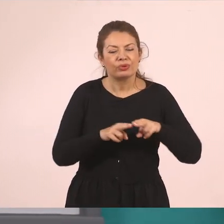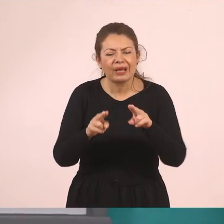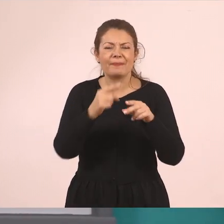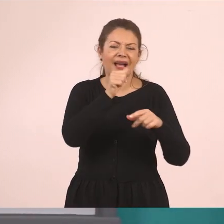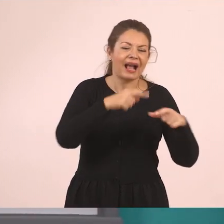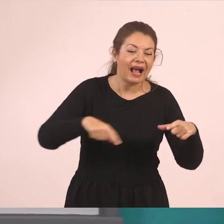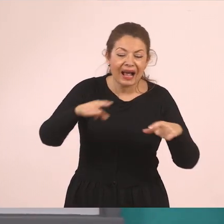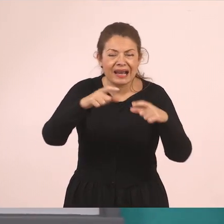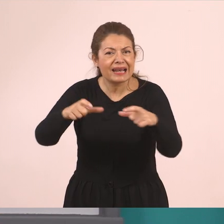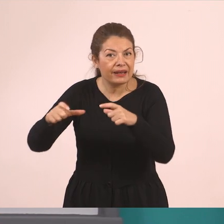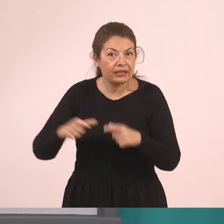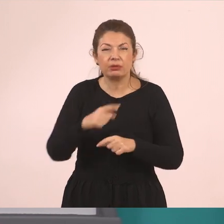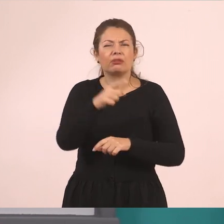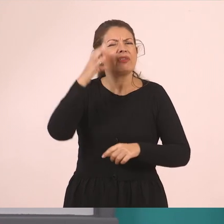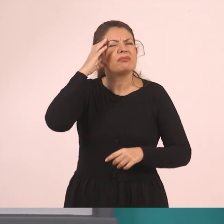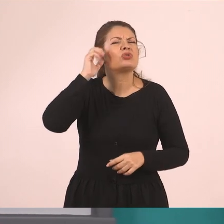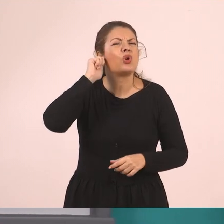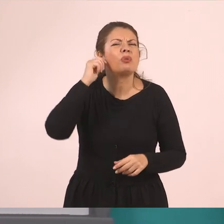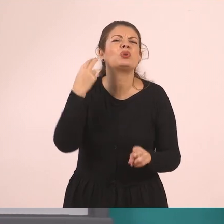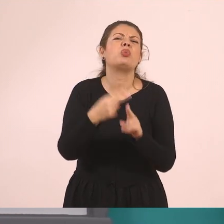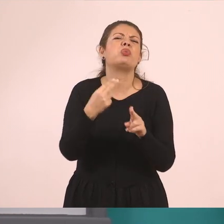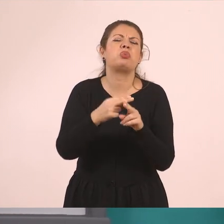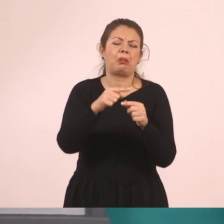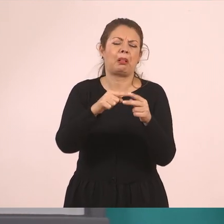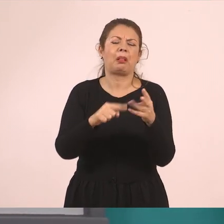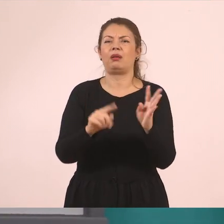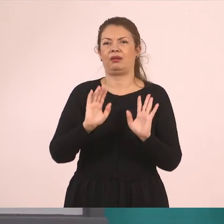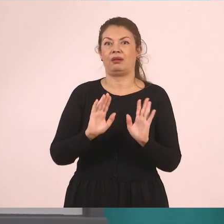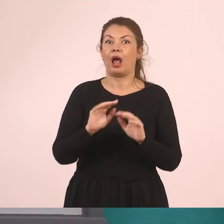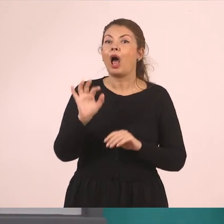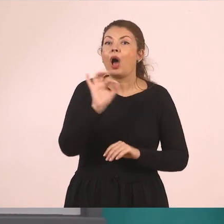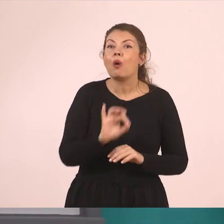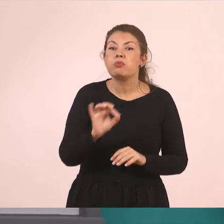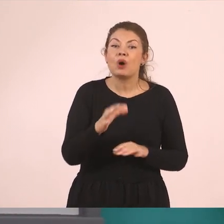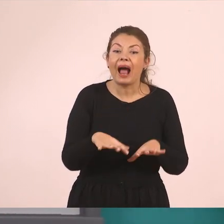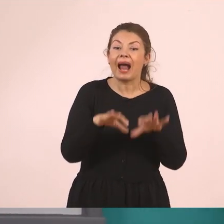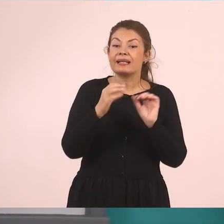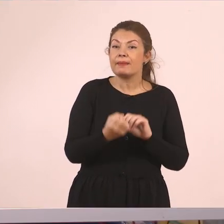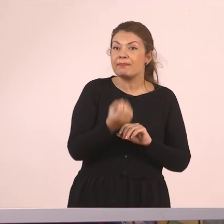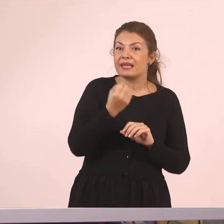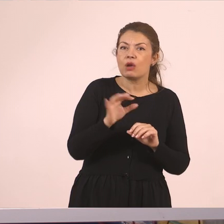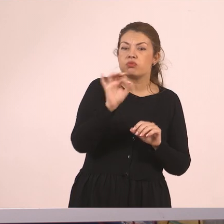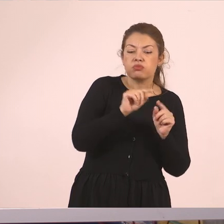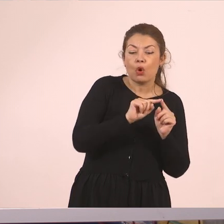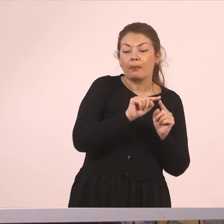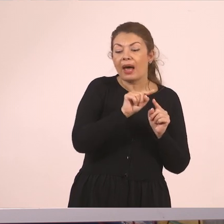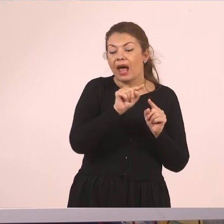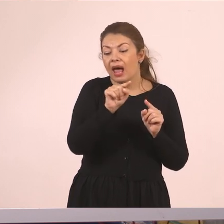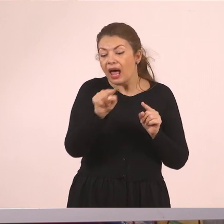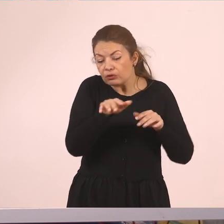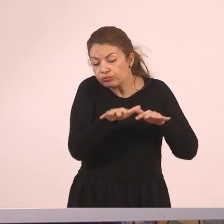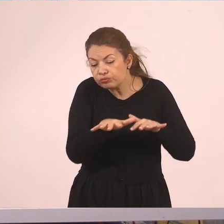Ας μας μείνουν τα μεγαλύτερα. Ας μας μείνουν από πού πηγάζουν, πού ξεκινούν και πού εκβάλλουν.